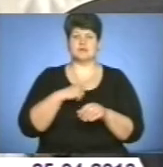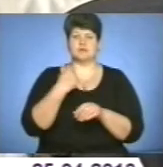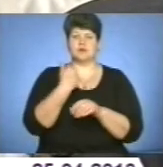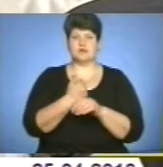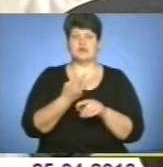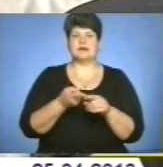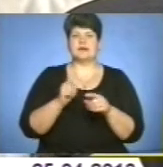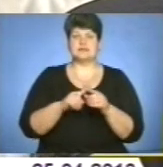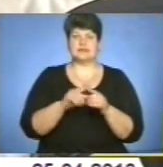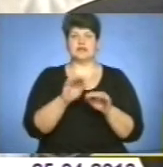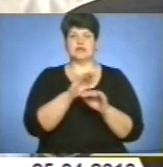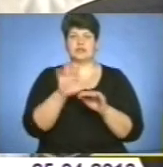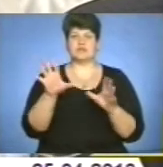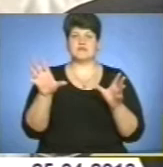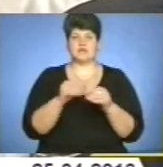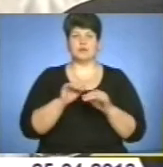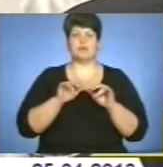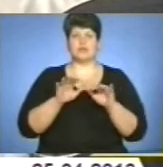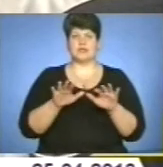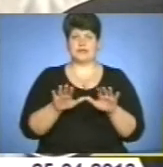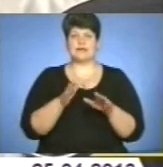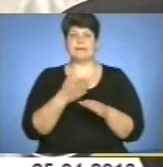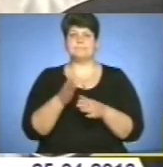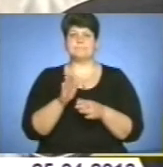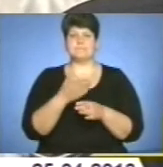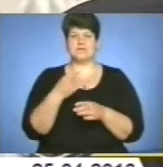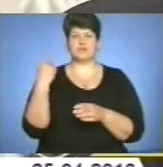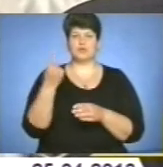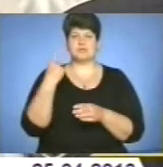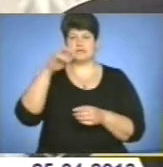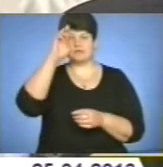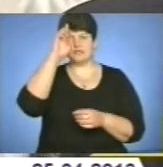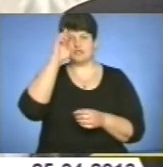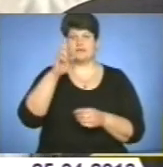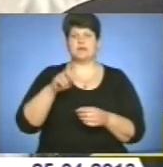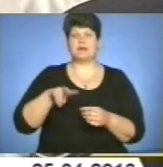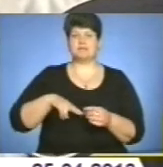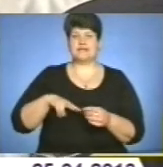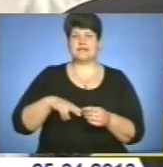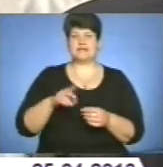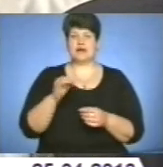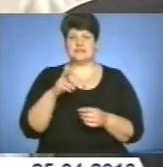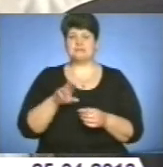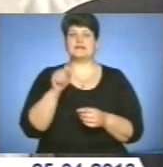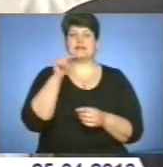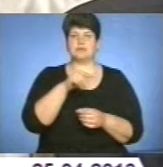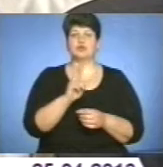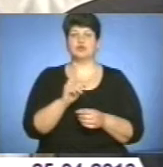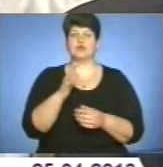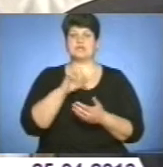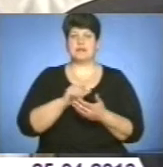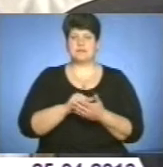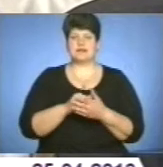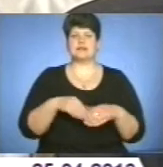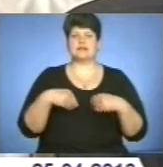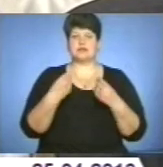рівень взаємодії між обласними державними адміністраціями, між тими, хто займається наданням